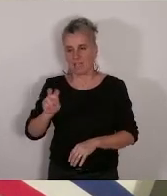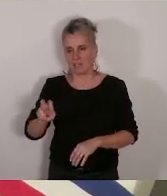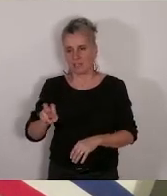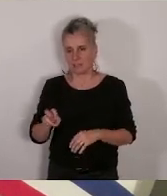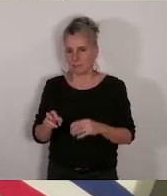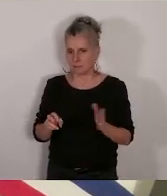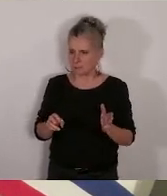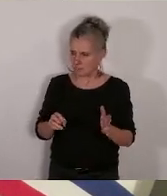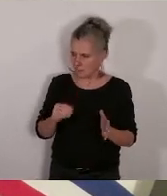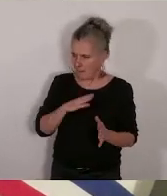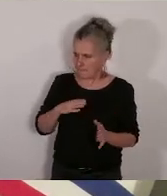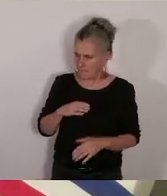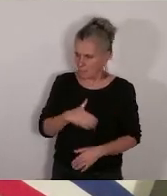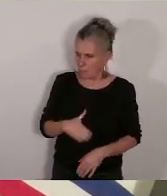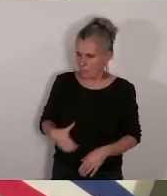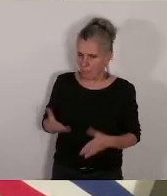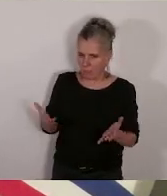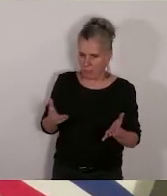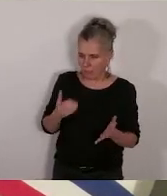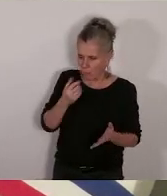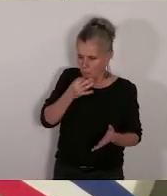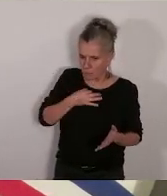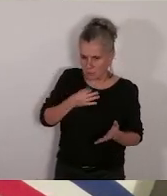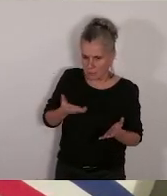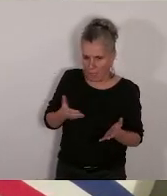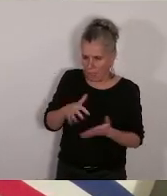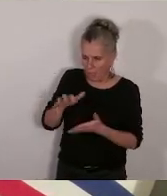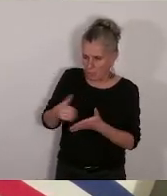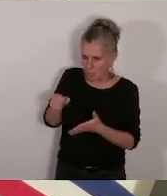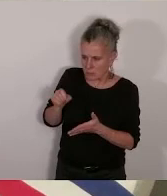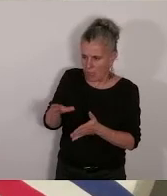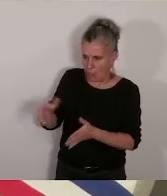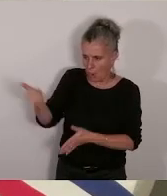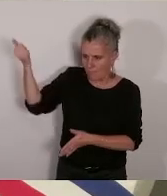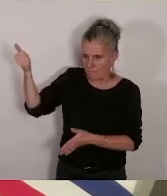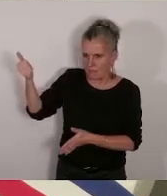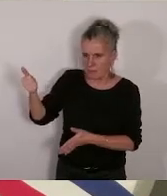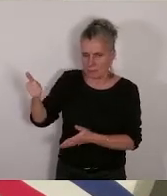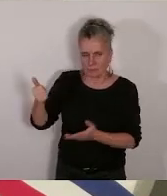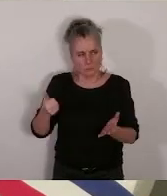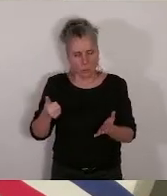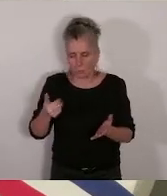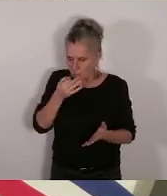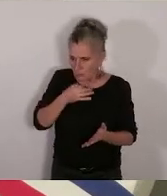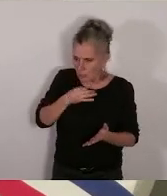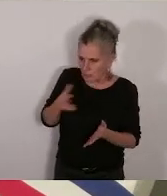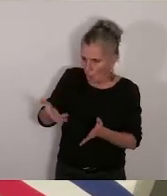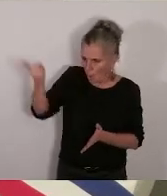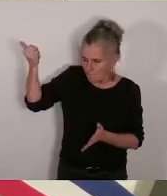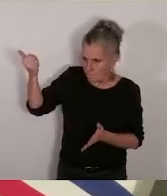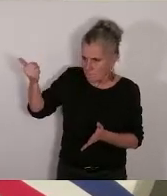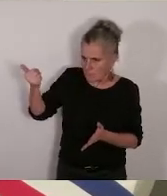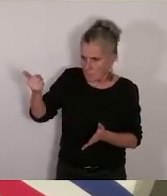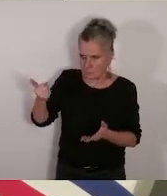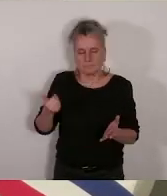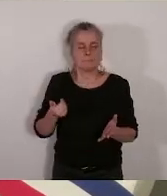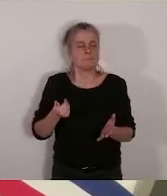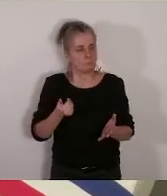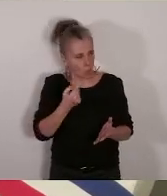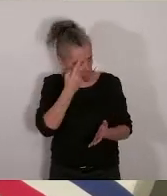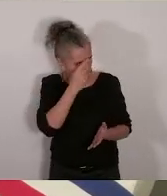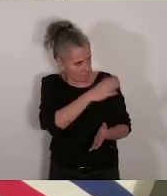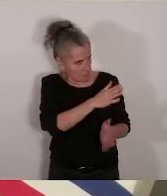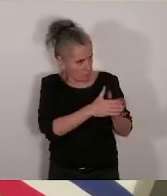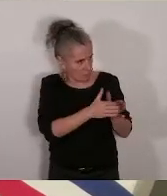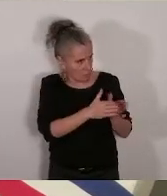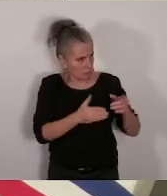a dit que ce rapport était retiré mais du coup on n pas travaillé dessus donc c'est compliqué de le remettre je vous le laisse quand même pour avis et je pense qu'il n pas